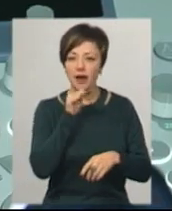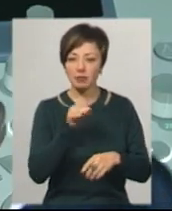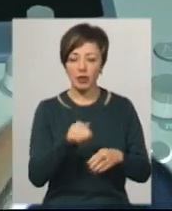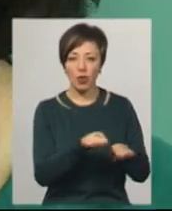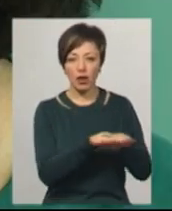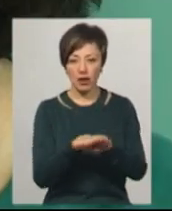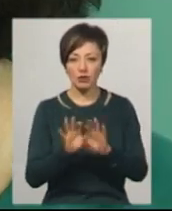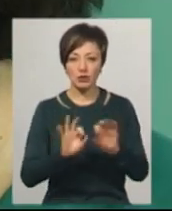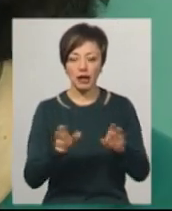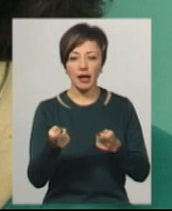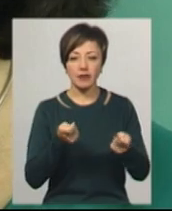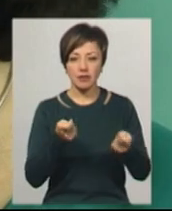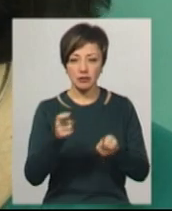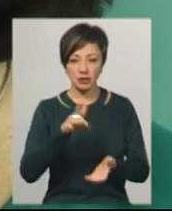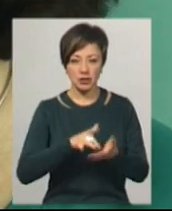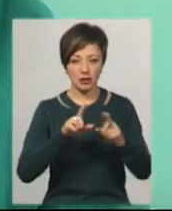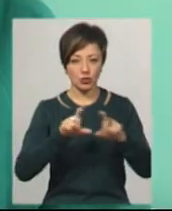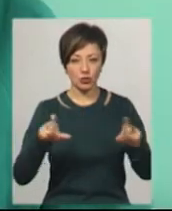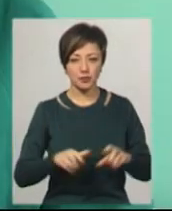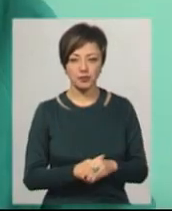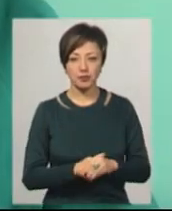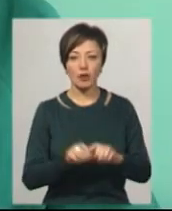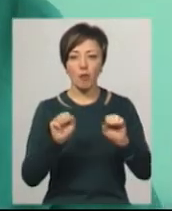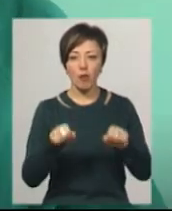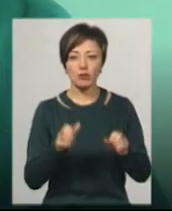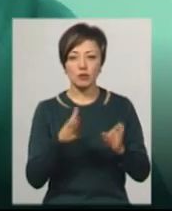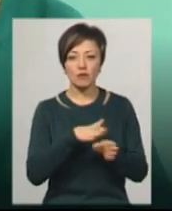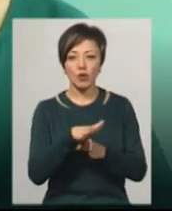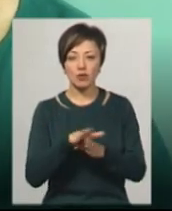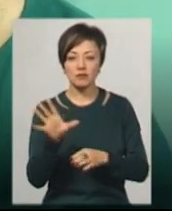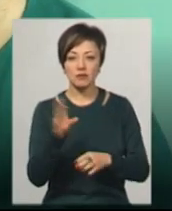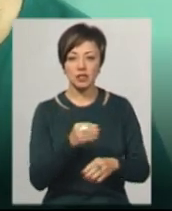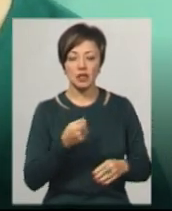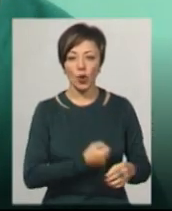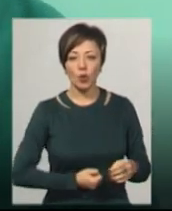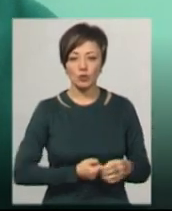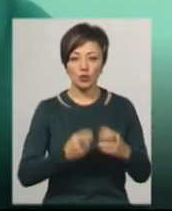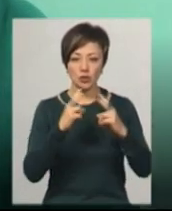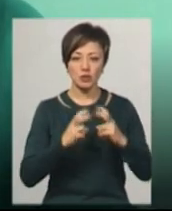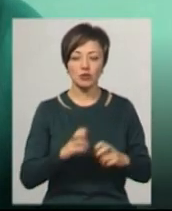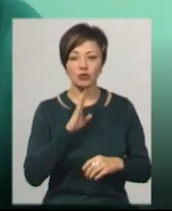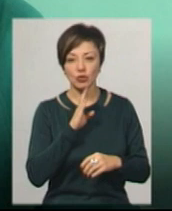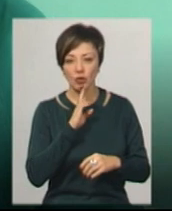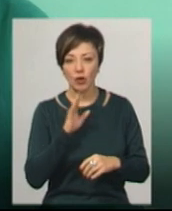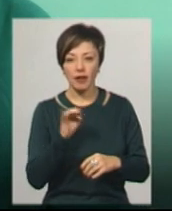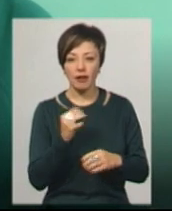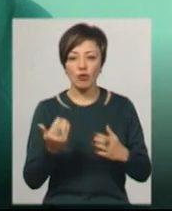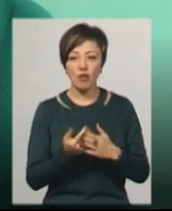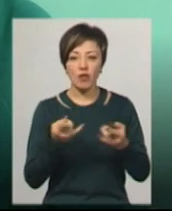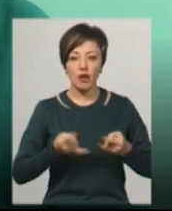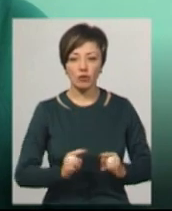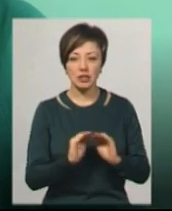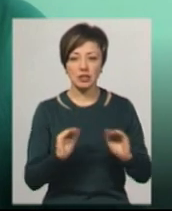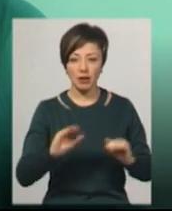керівниця обласного перинатального центру Лариса Притуляк. На ньому можна буде виконувати всі ультразвукові дослідження, як жінок, так і новонароджених дітей в